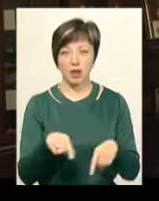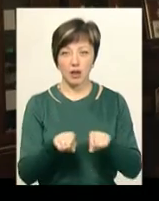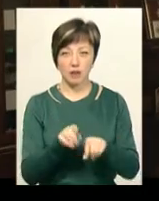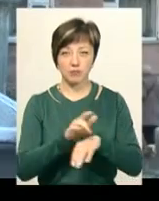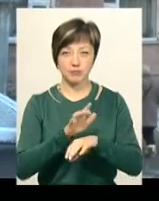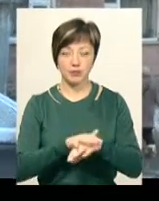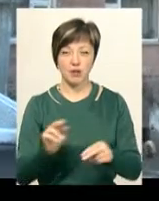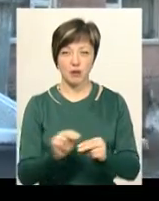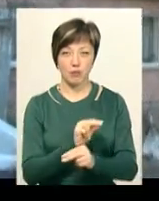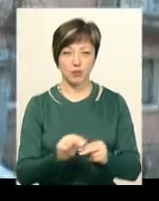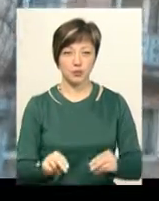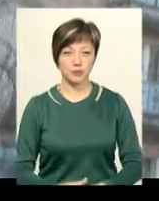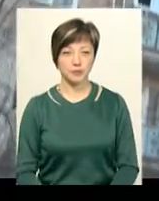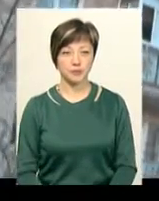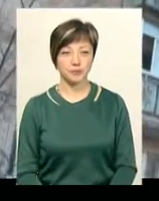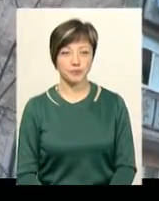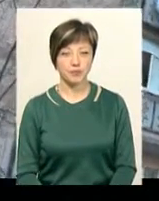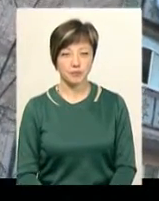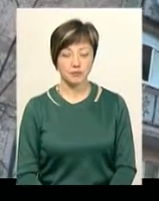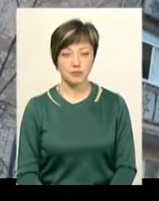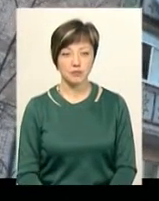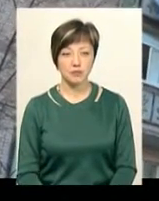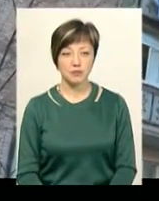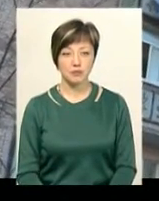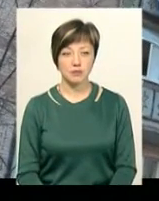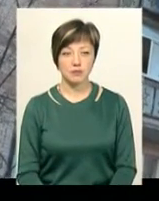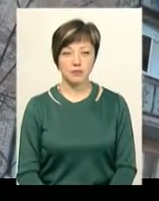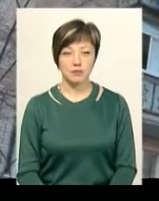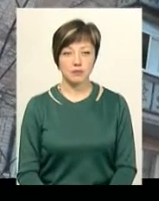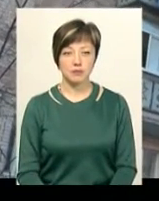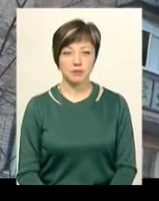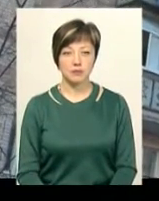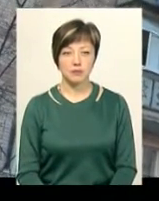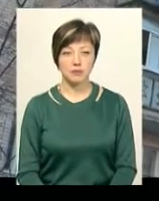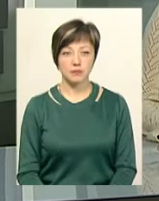капітальний ремонт. Вікторія Зелінська, Іван Мовчан, Юрій Чорний, новини Поділля, Центр.